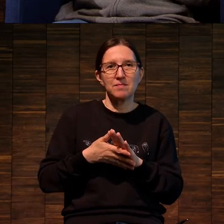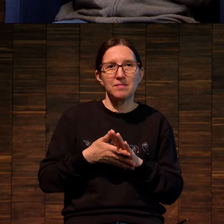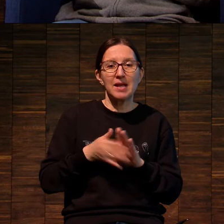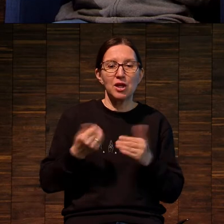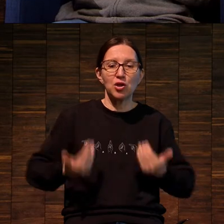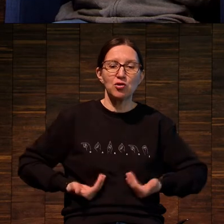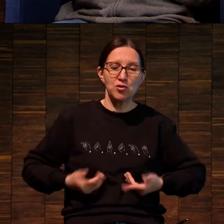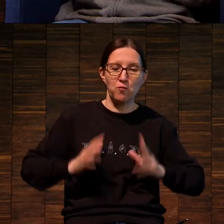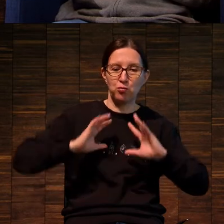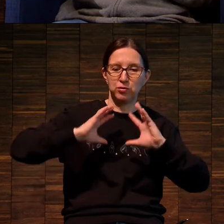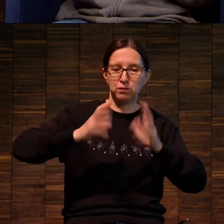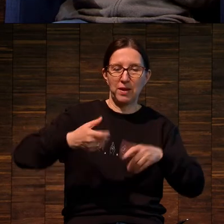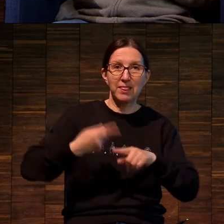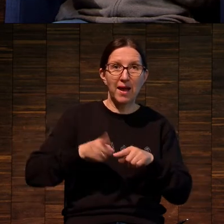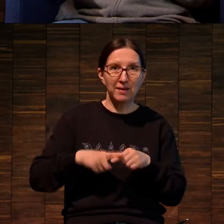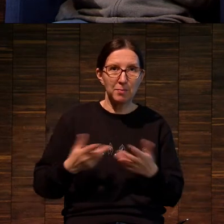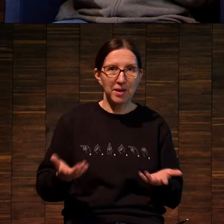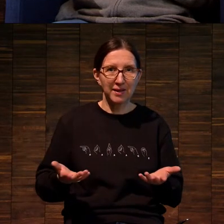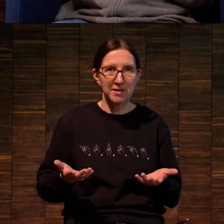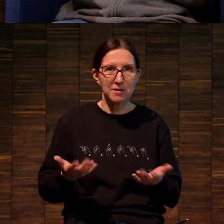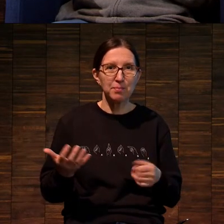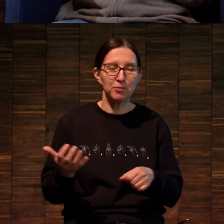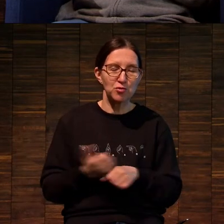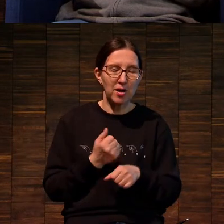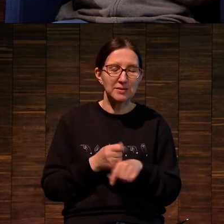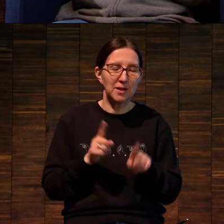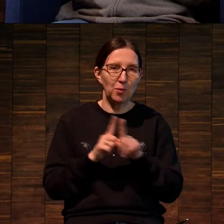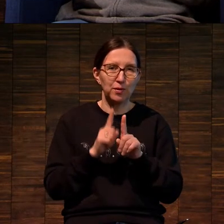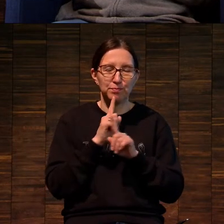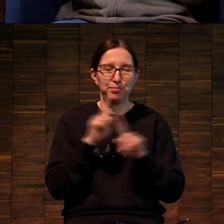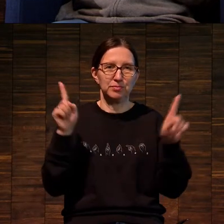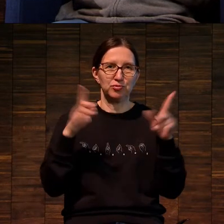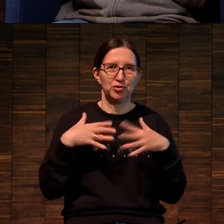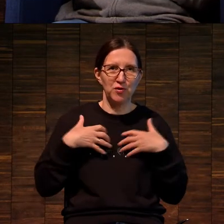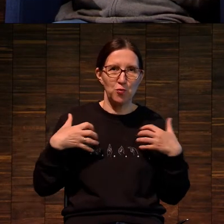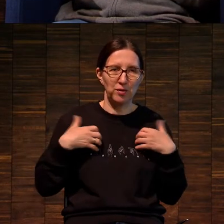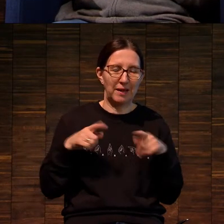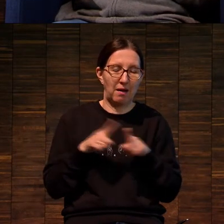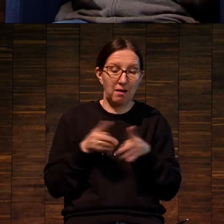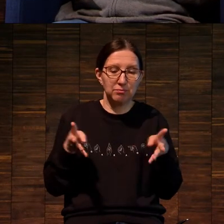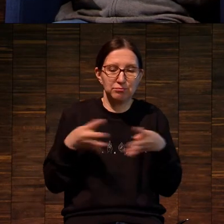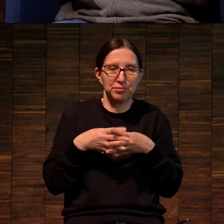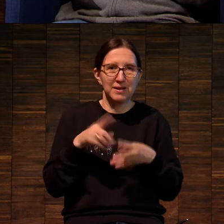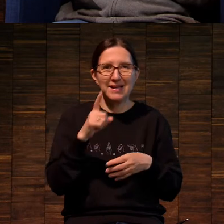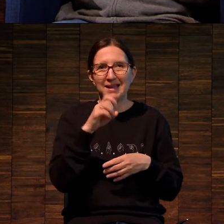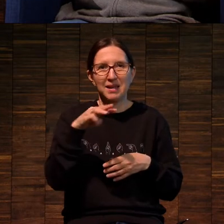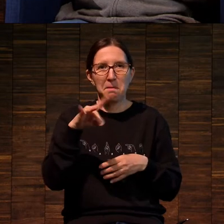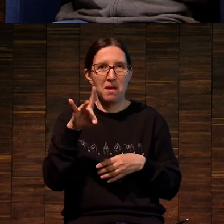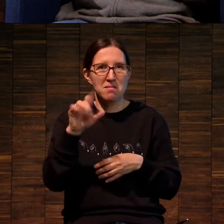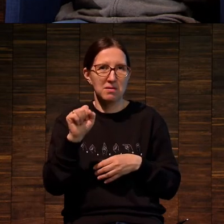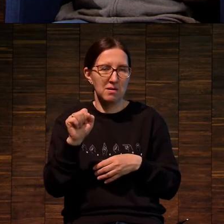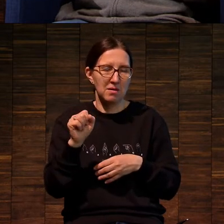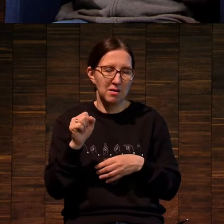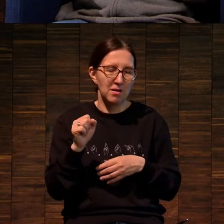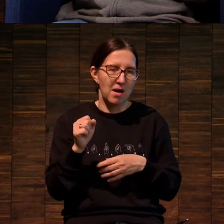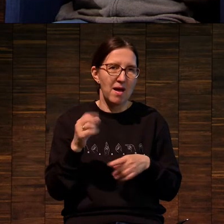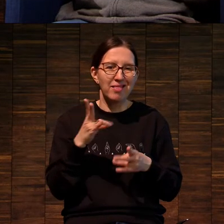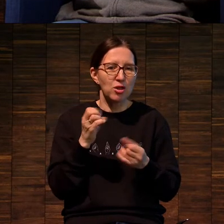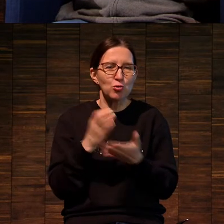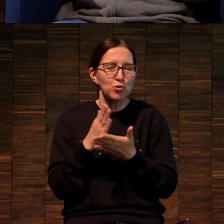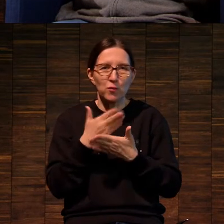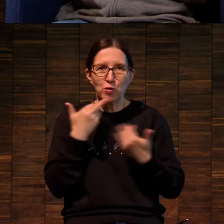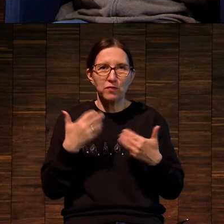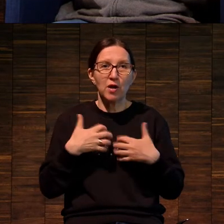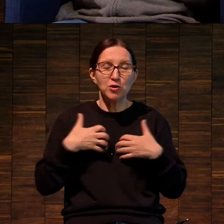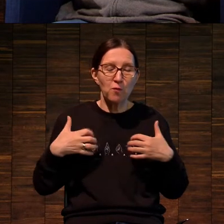этой планете. Вот такое чудо-юдо или такая химера, через которую он показывает вот этот